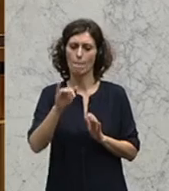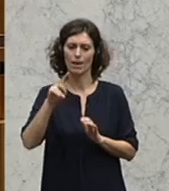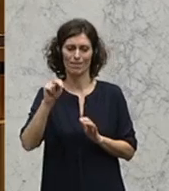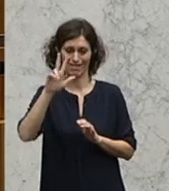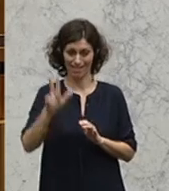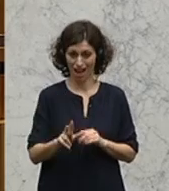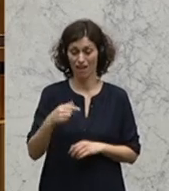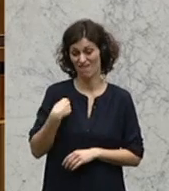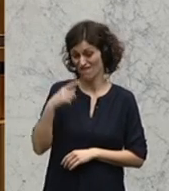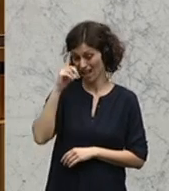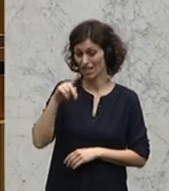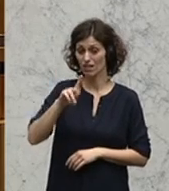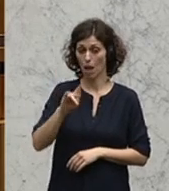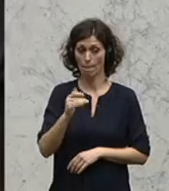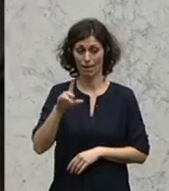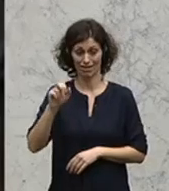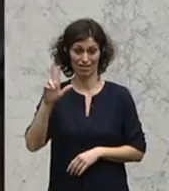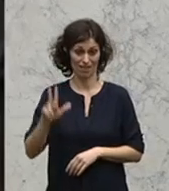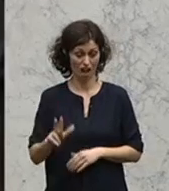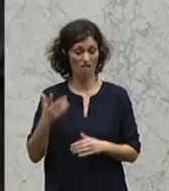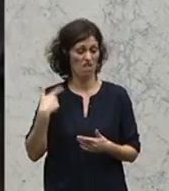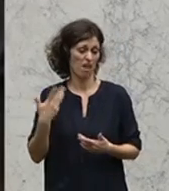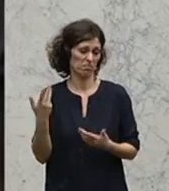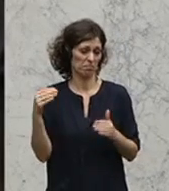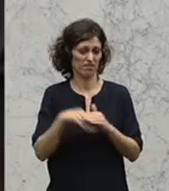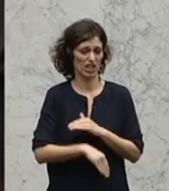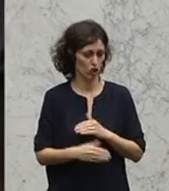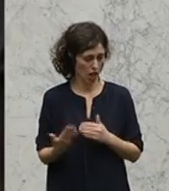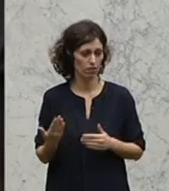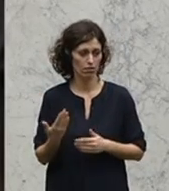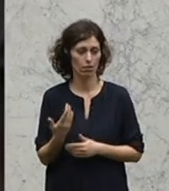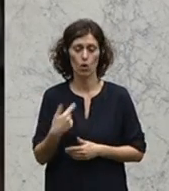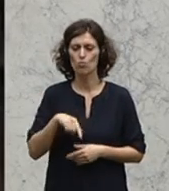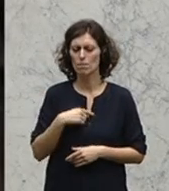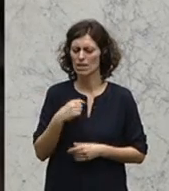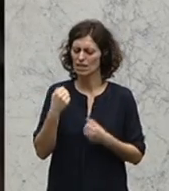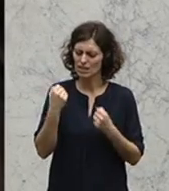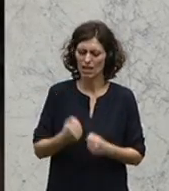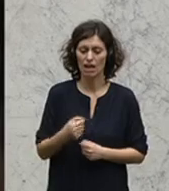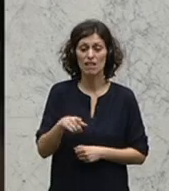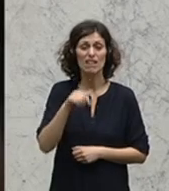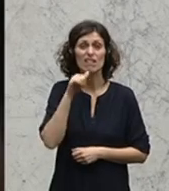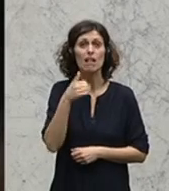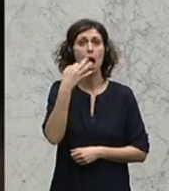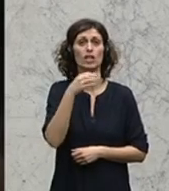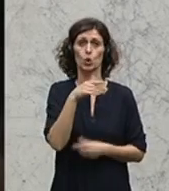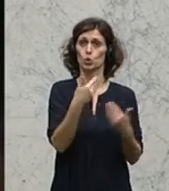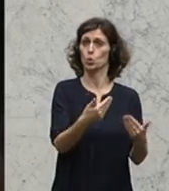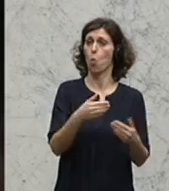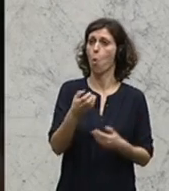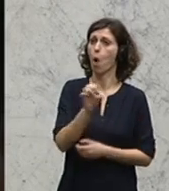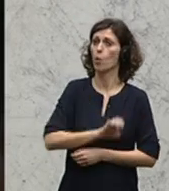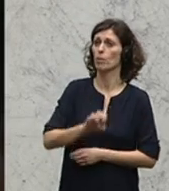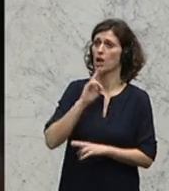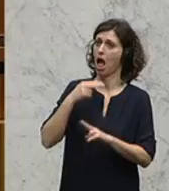gescheitert ist. Und ich bin auch überzeugt, dass es nicht die einzige europäische Antwort sein kann, dass